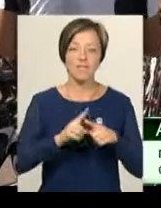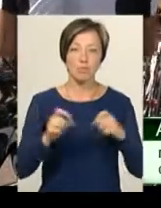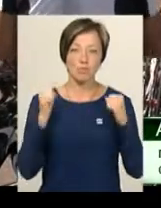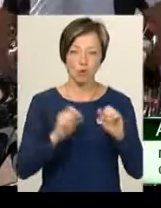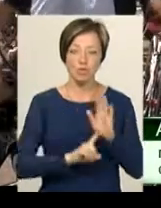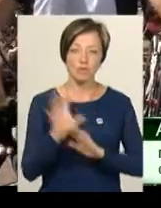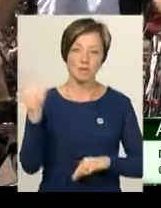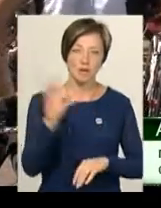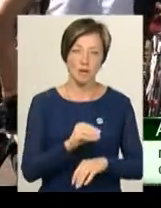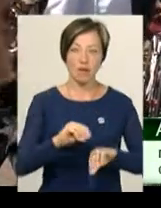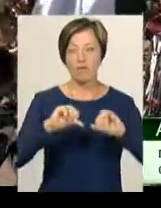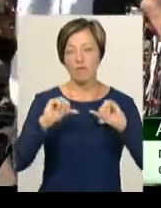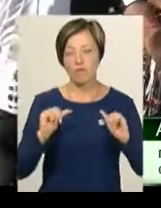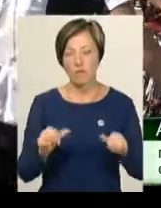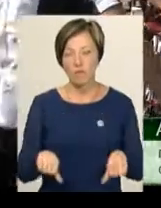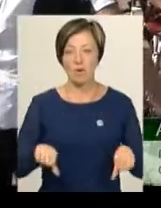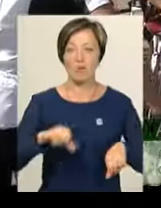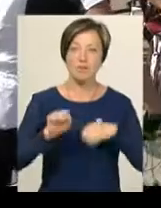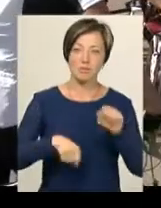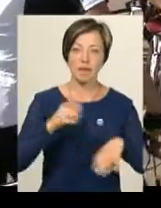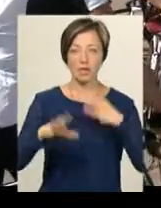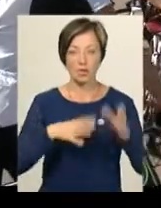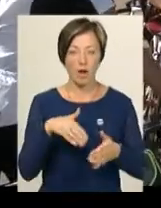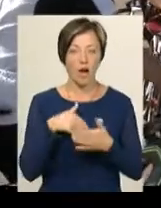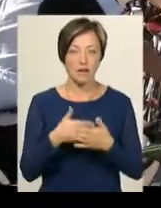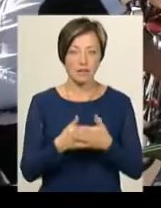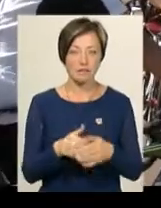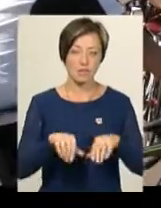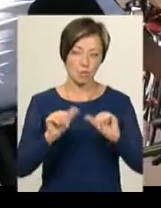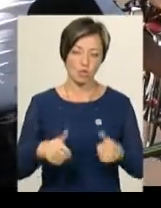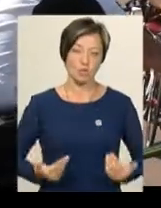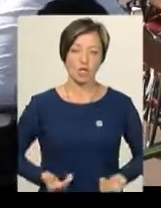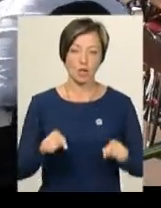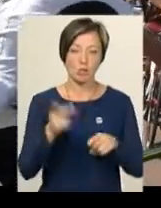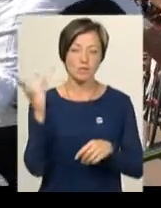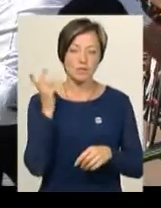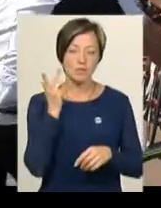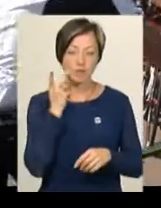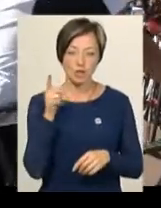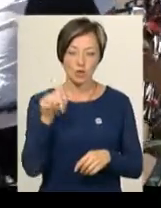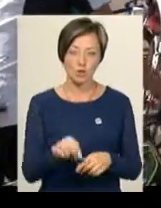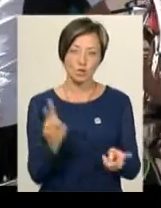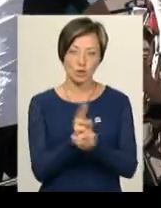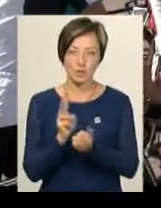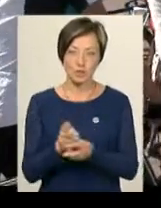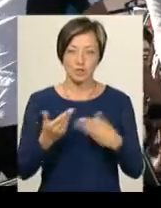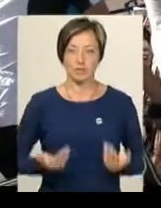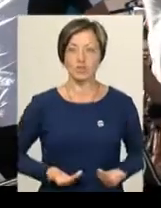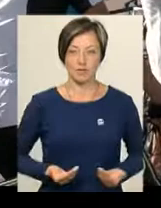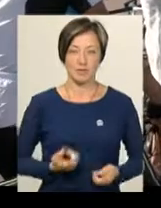почалося спочатку – форма, велосипеди, тренування, активний спосіб життя. Тут усі зустрічаємося, ми цим живемо.